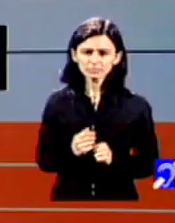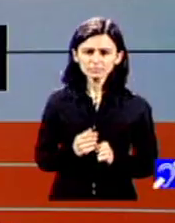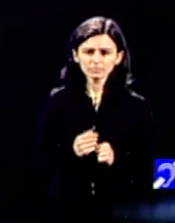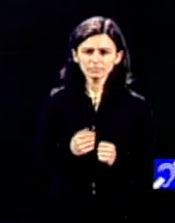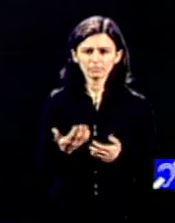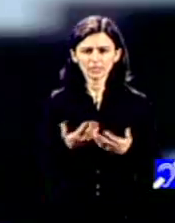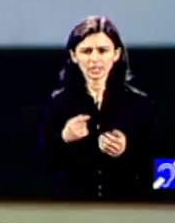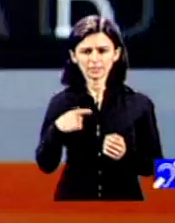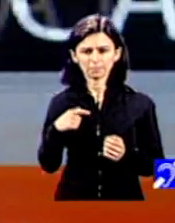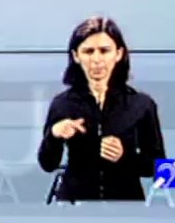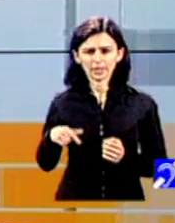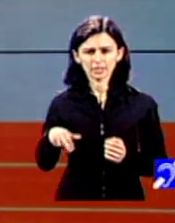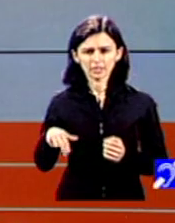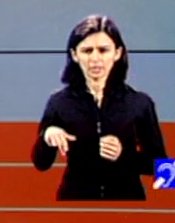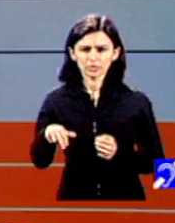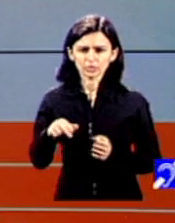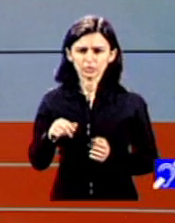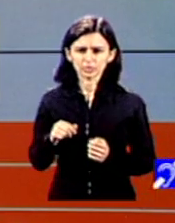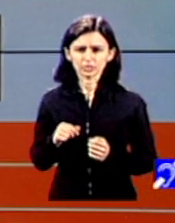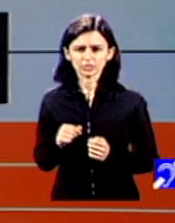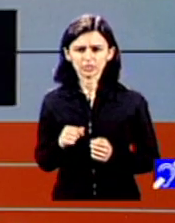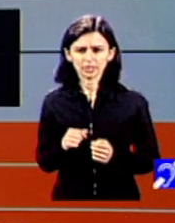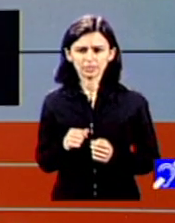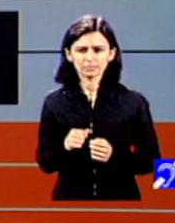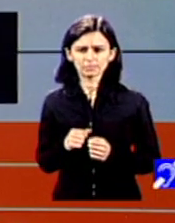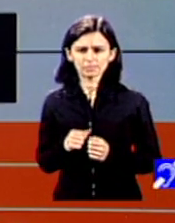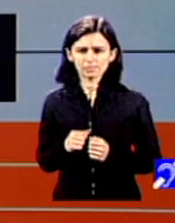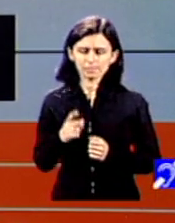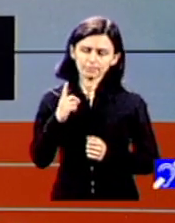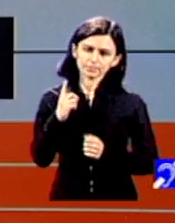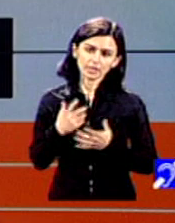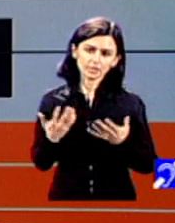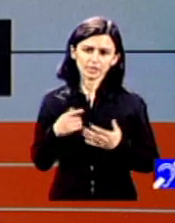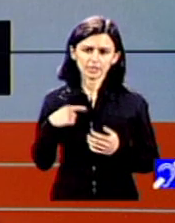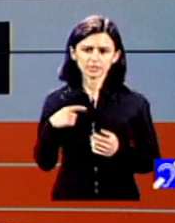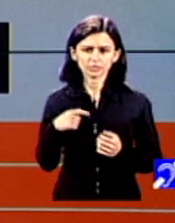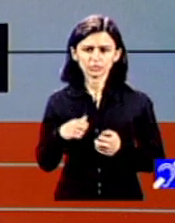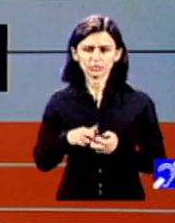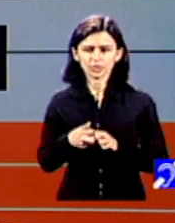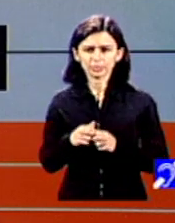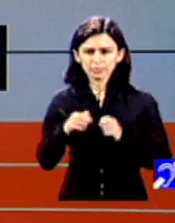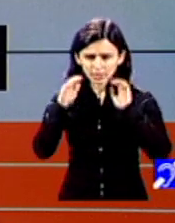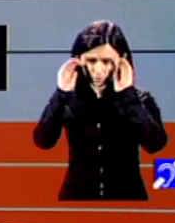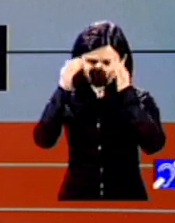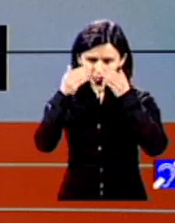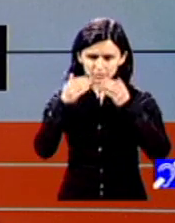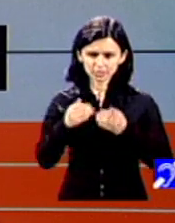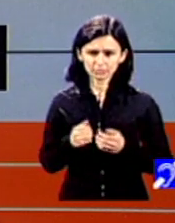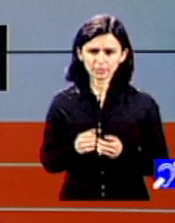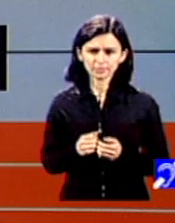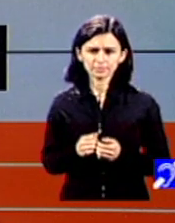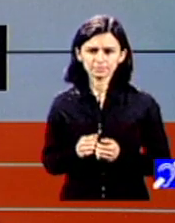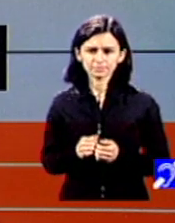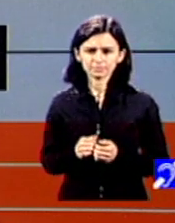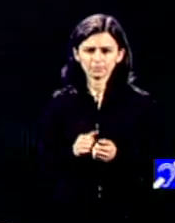care sunt locomotorii, asta e chestia de deplasare, dar gândiți-vă la cei care sunt, de exemplu, cu tulburări cu spectru autist sau alte tipuri